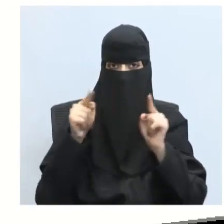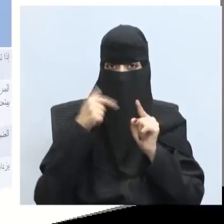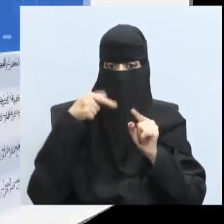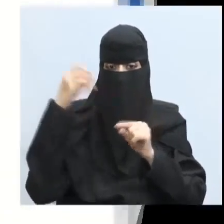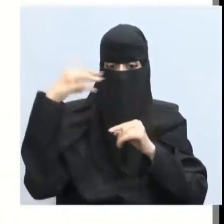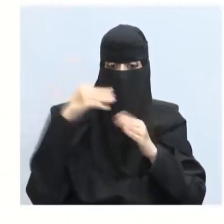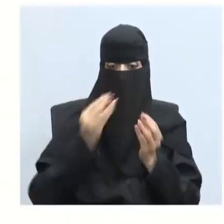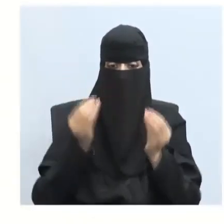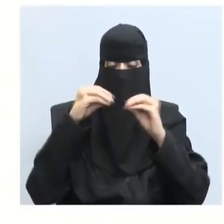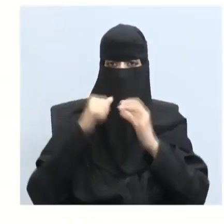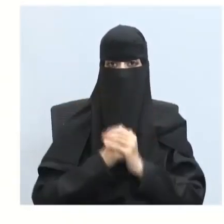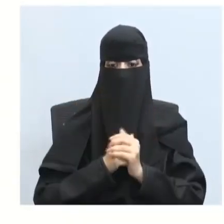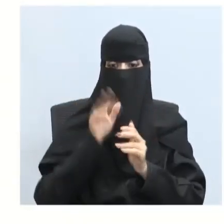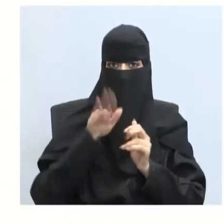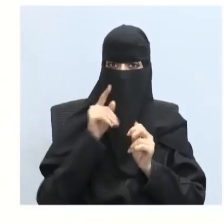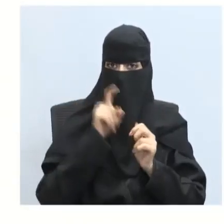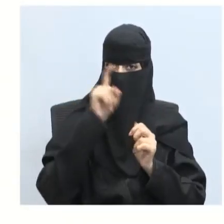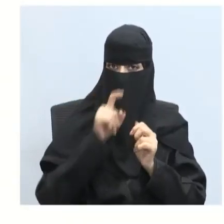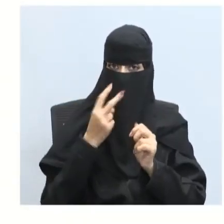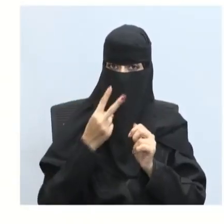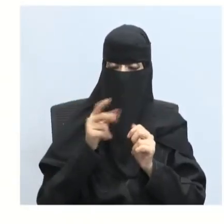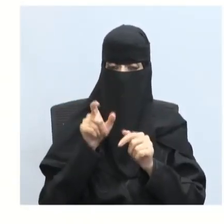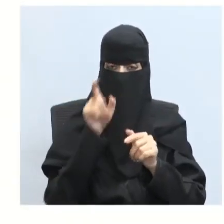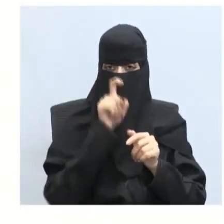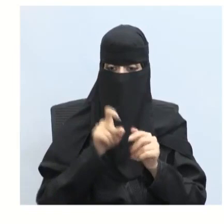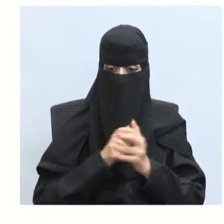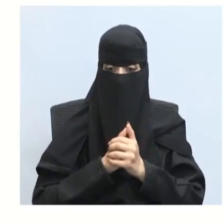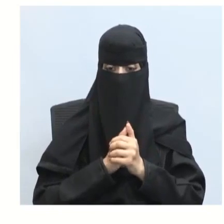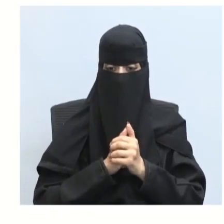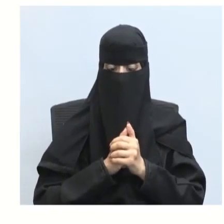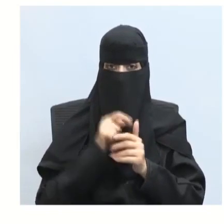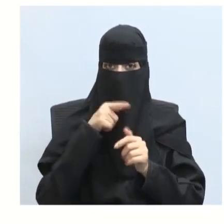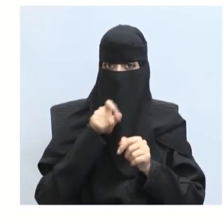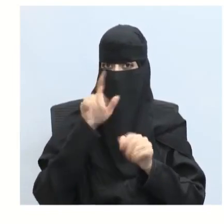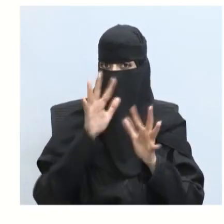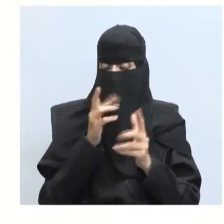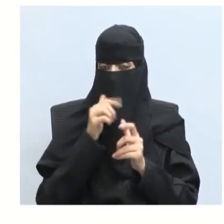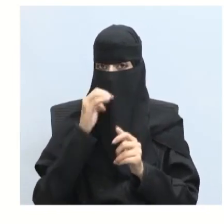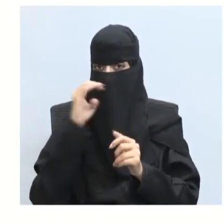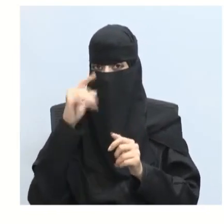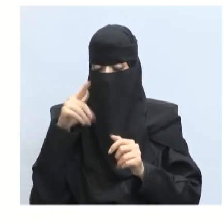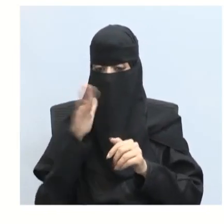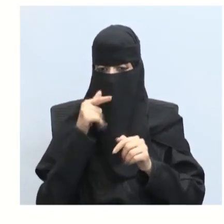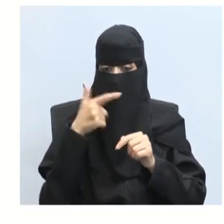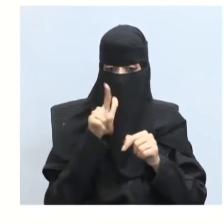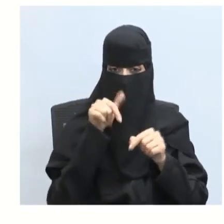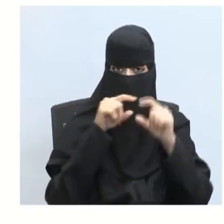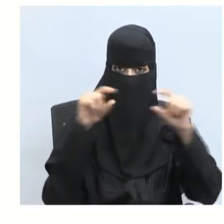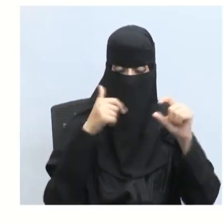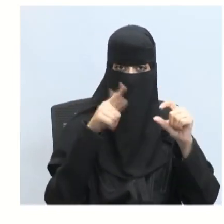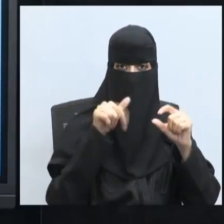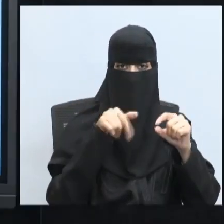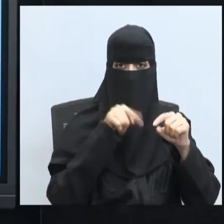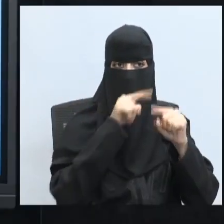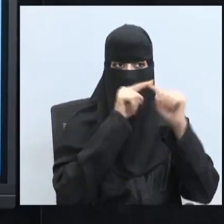ويزداد التردد ننتقل الآن أكتب صواب أمام كل عبارة مما يلي إذا كانت صحيحة أو